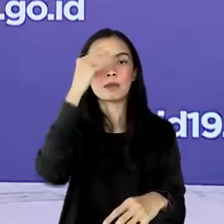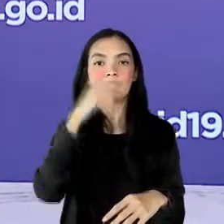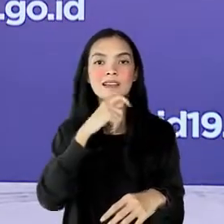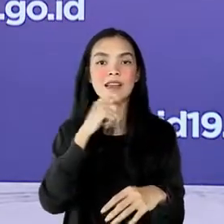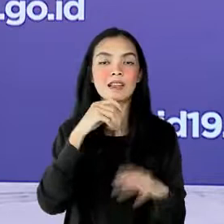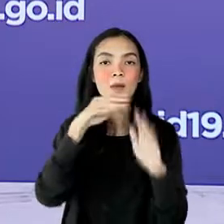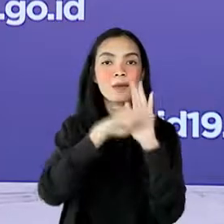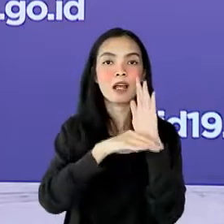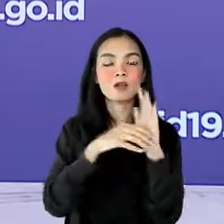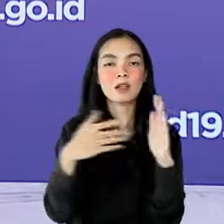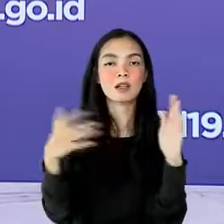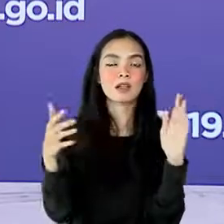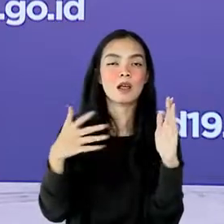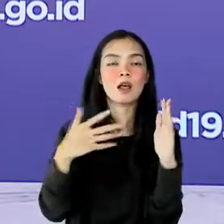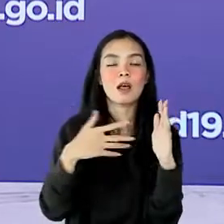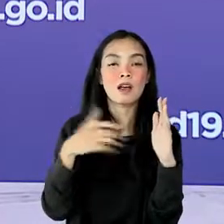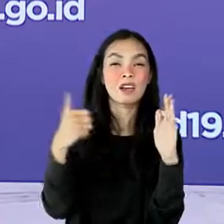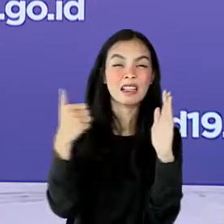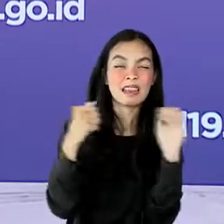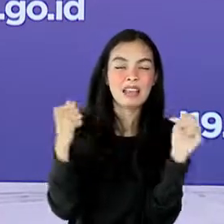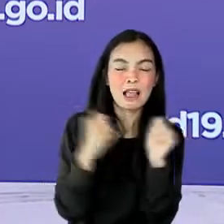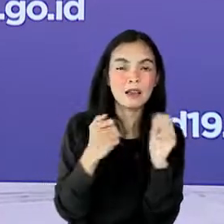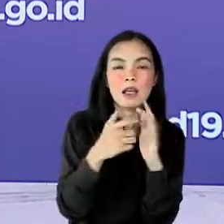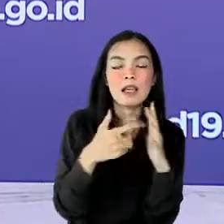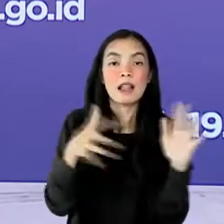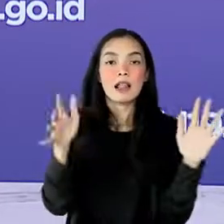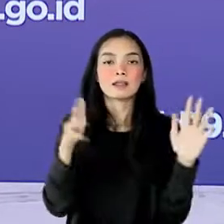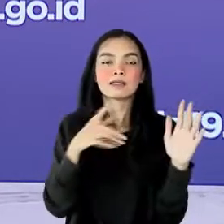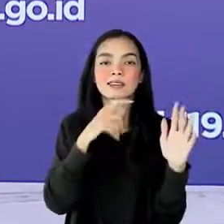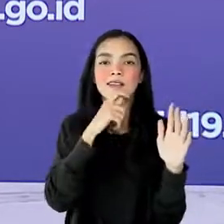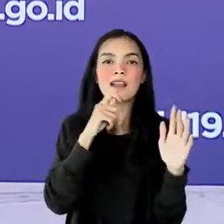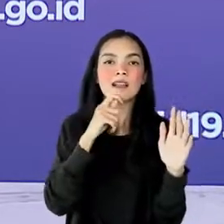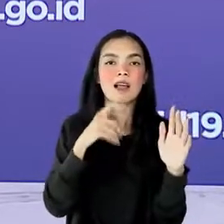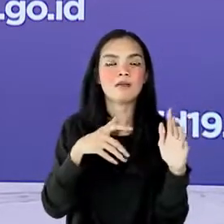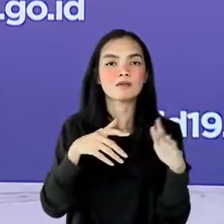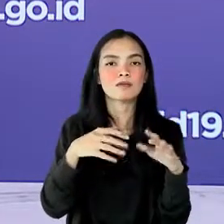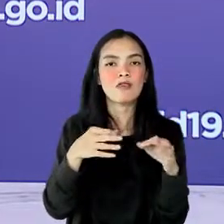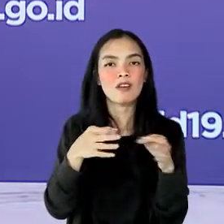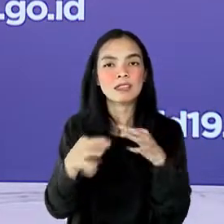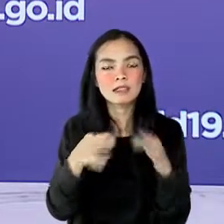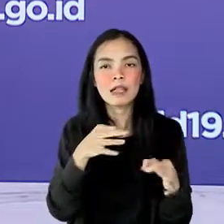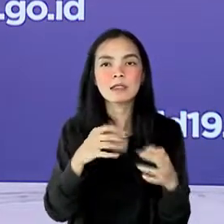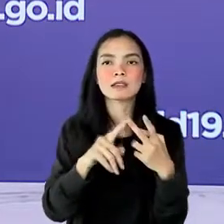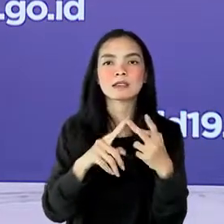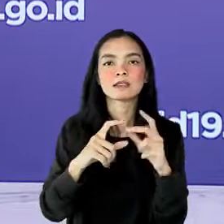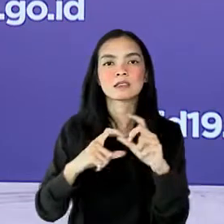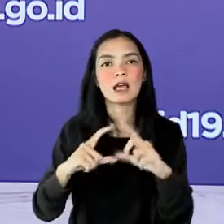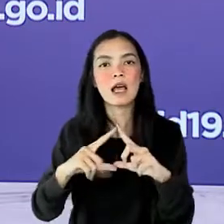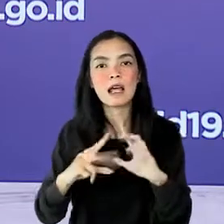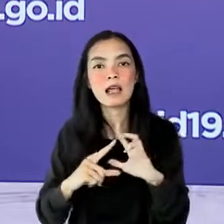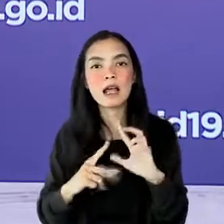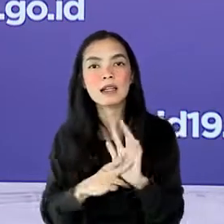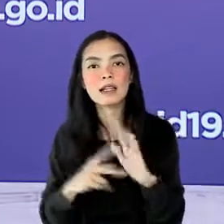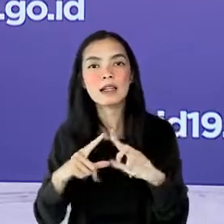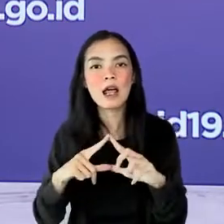sarana, prasarana, fasilitas pelayanan kesehatan, dan pengawasan protokol kesehatan yang ideal.